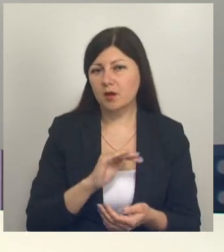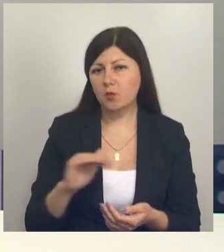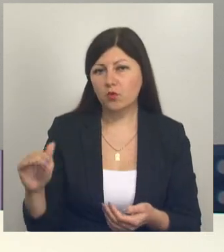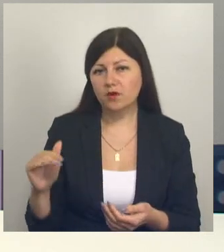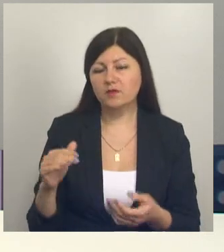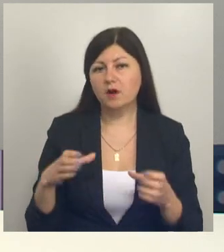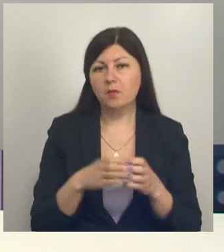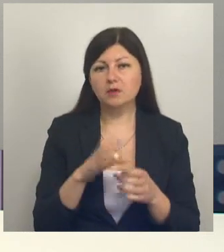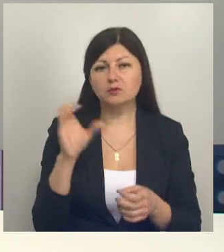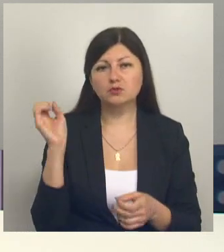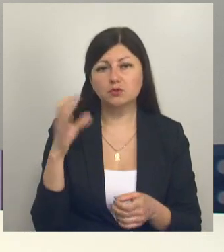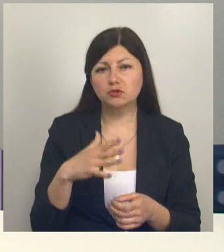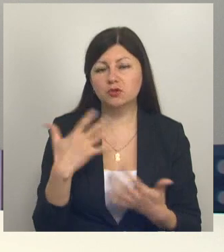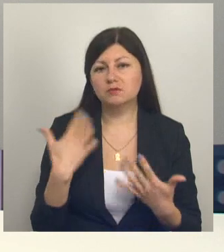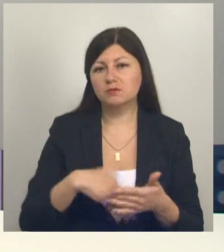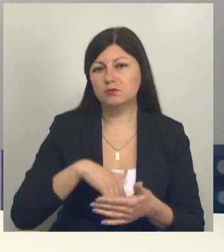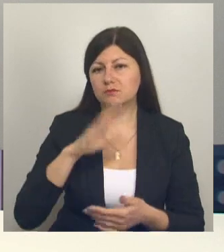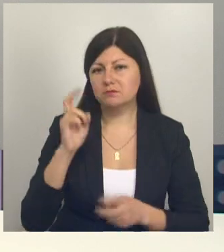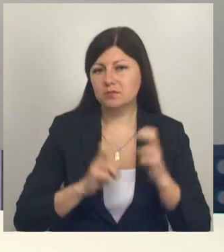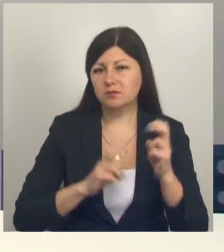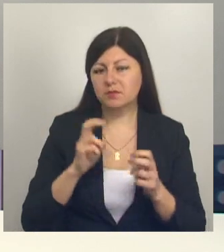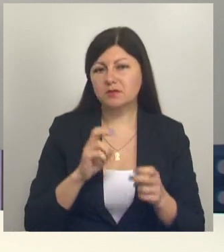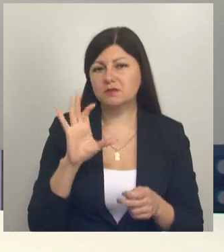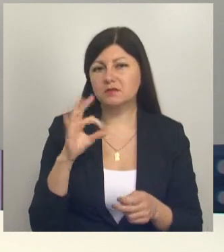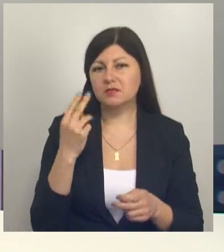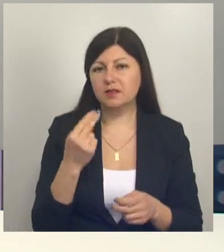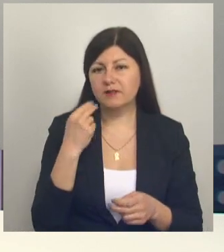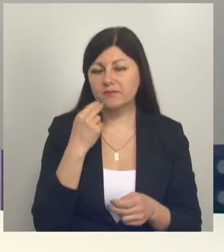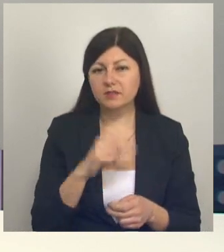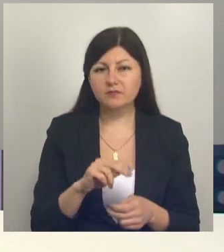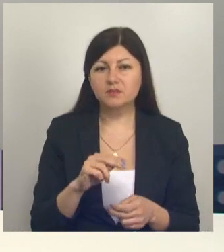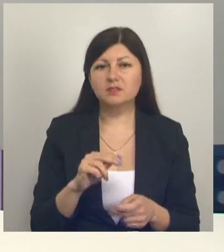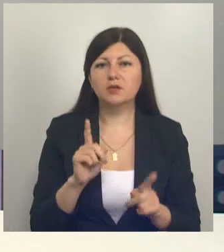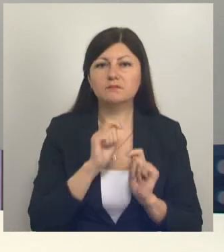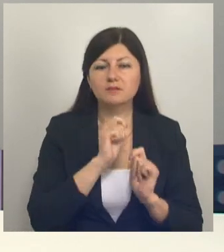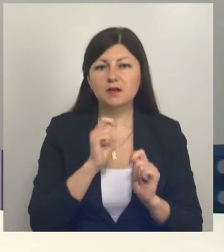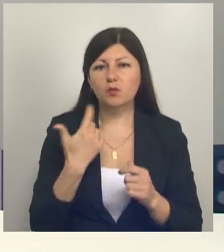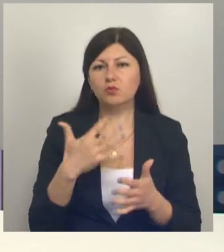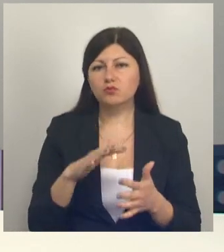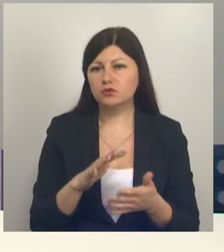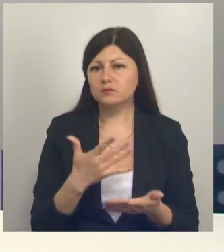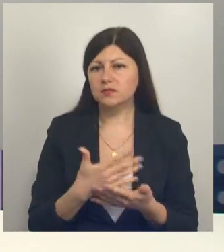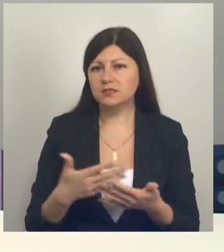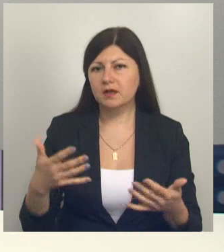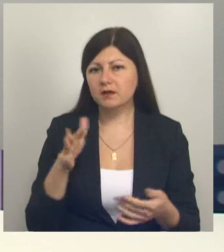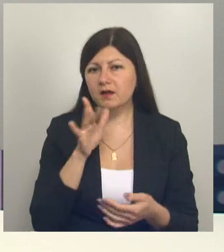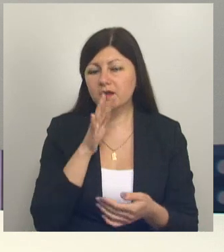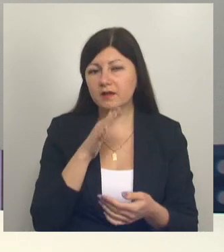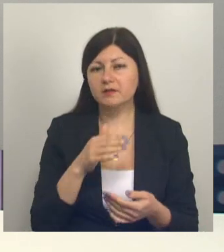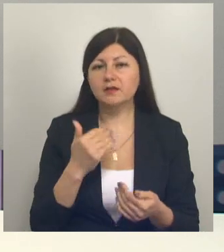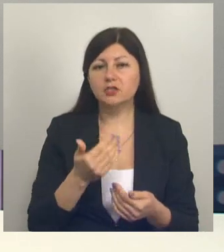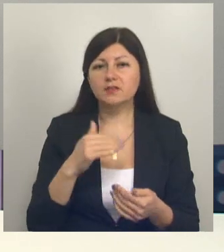«Солнечный» стала лучшим предприятием социальной эффективности. Престижные награды шли несколько лет. В рейтинге областного